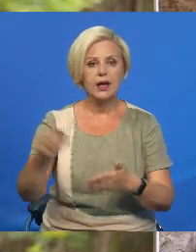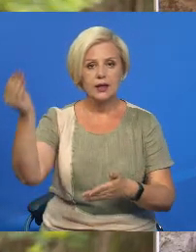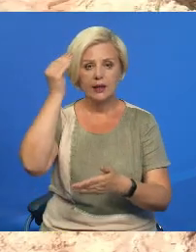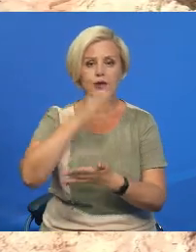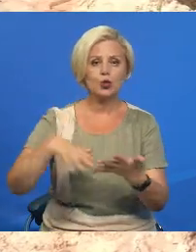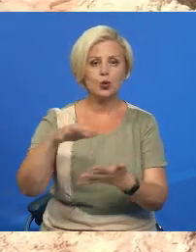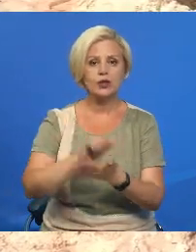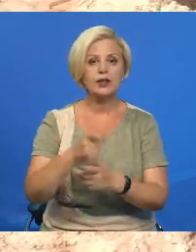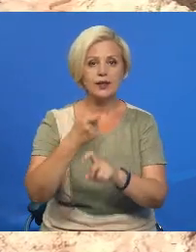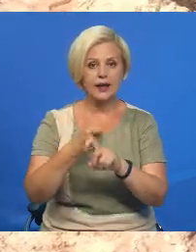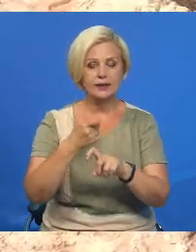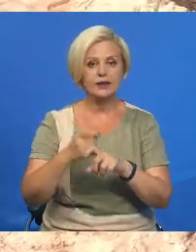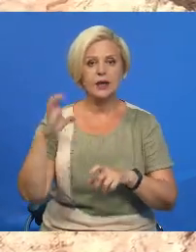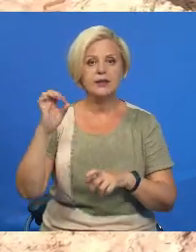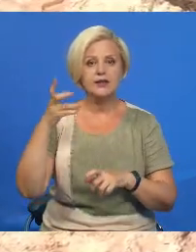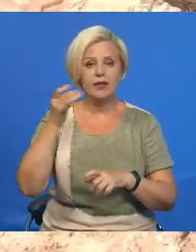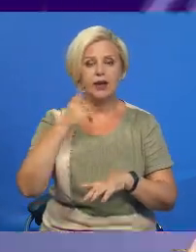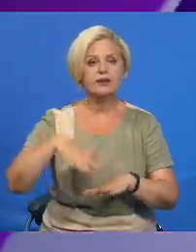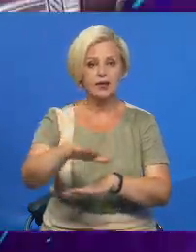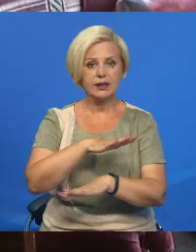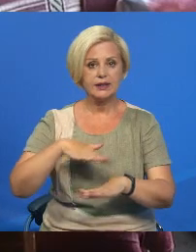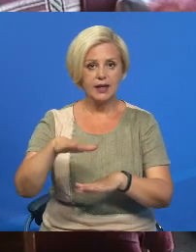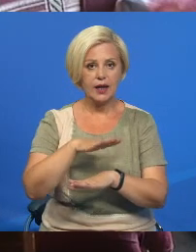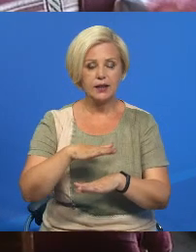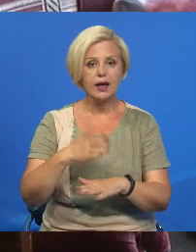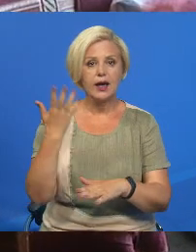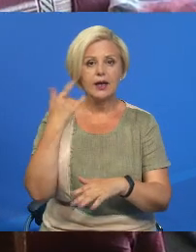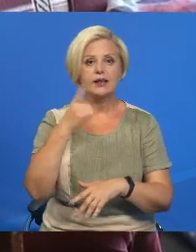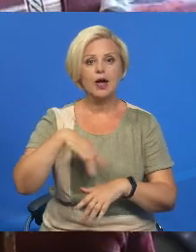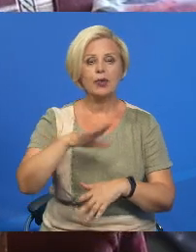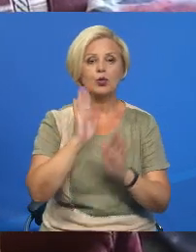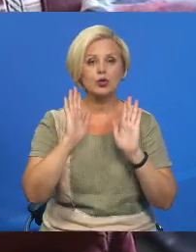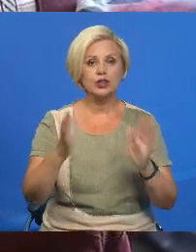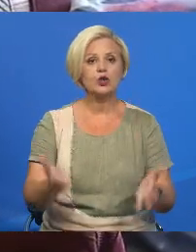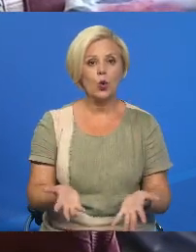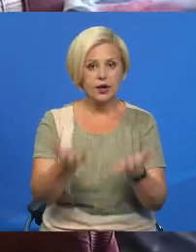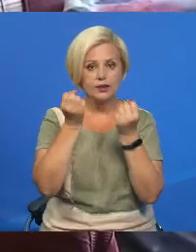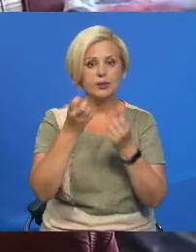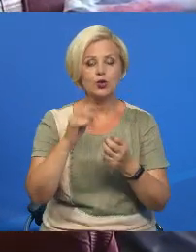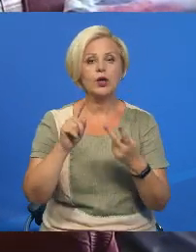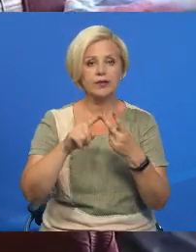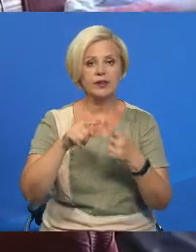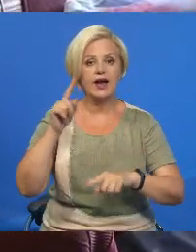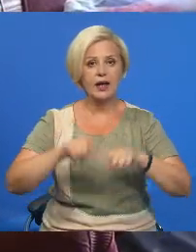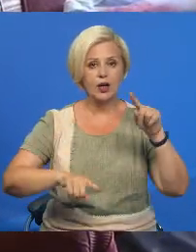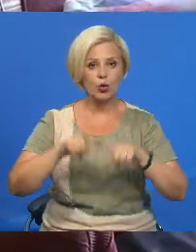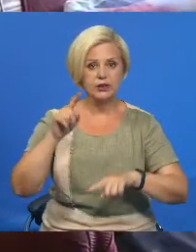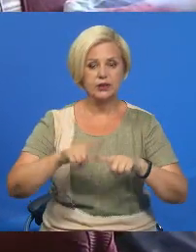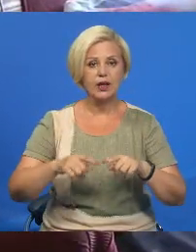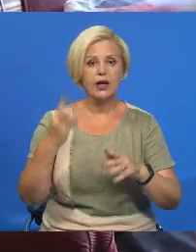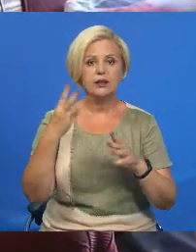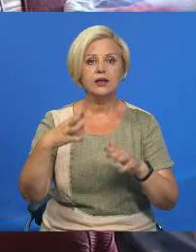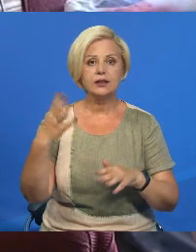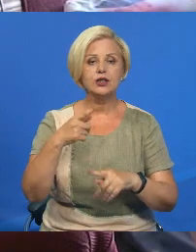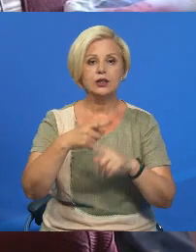знищения нацистами славянского насильництва. Кали Беларусь не только вратаванне, а и другая родима. 34